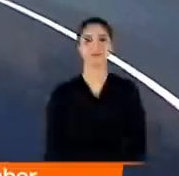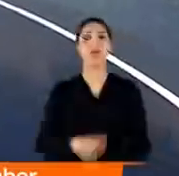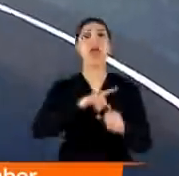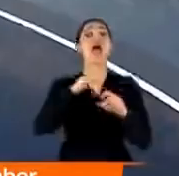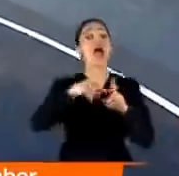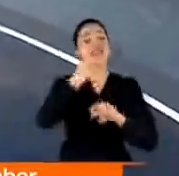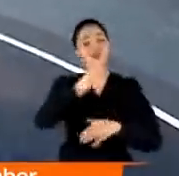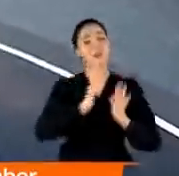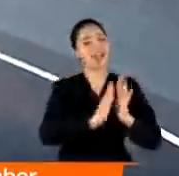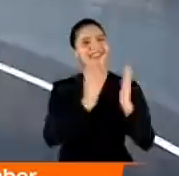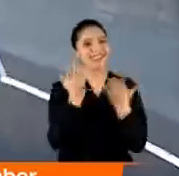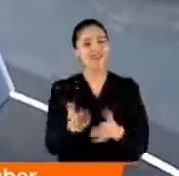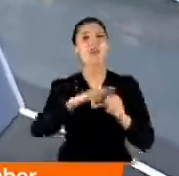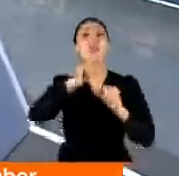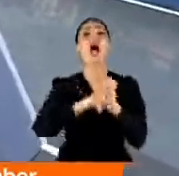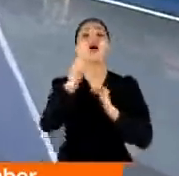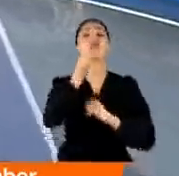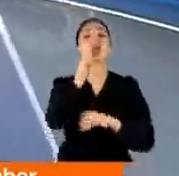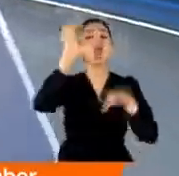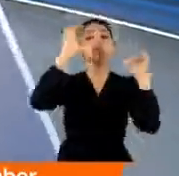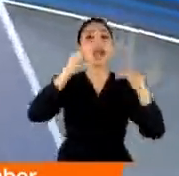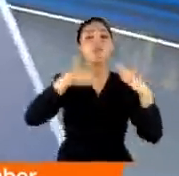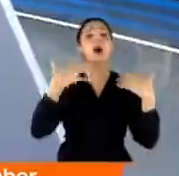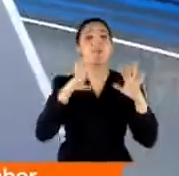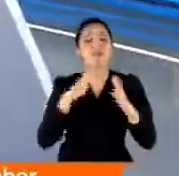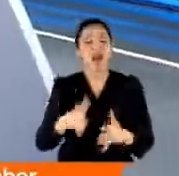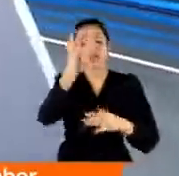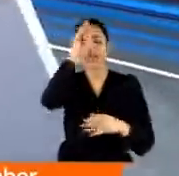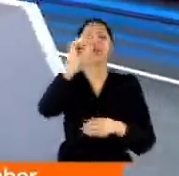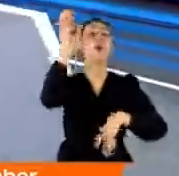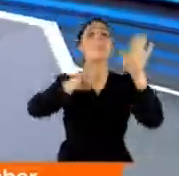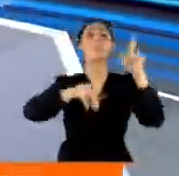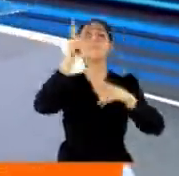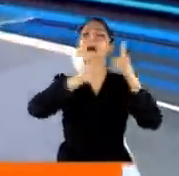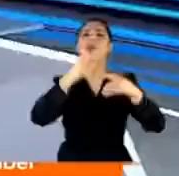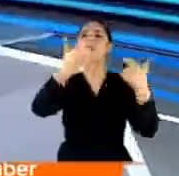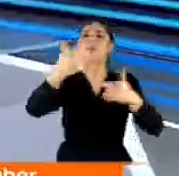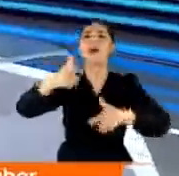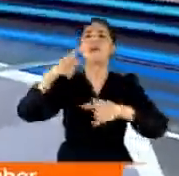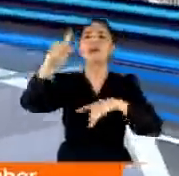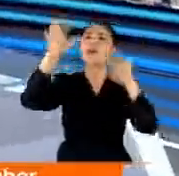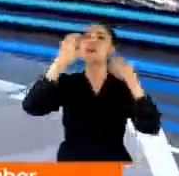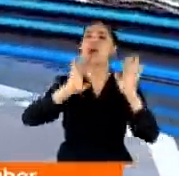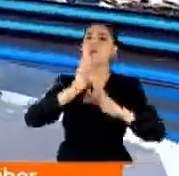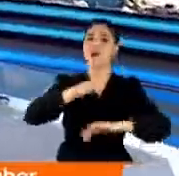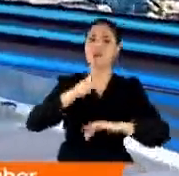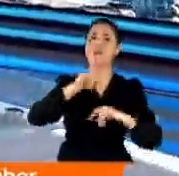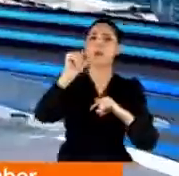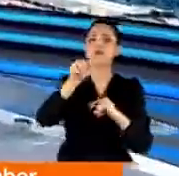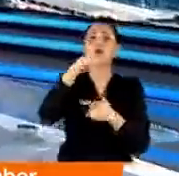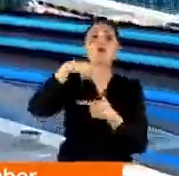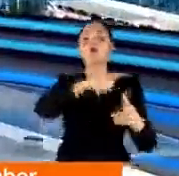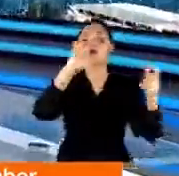ATV Haber devam ediyor. Hafta sonu yağmurlu bir hava vardı. İstanbul'da hatta bazı yerlerde aralıksız yağdı. Bu da elbette